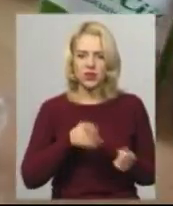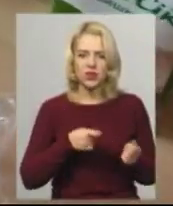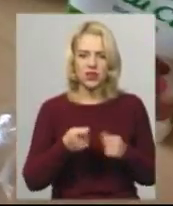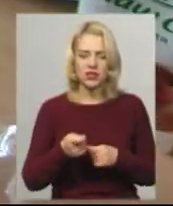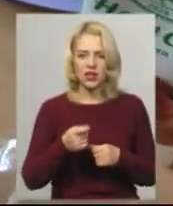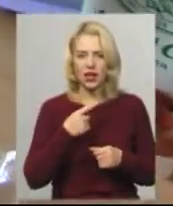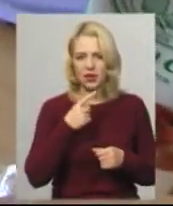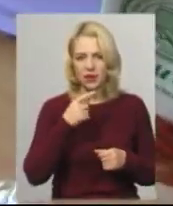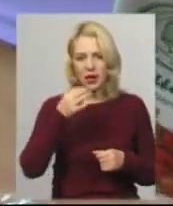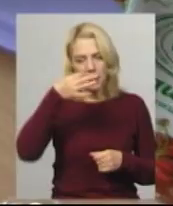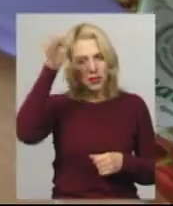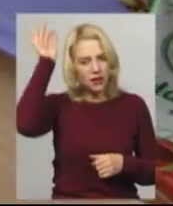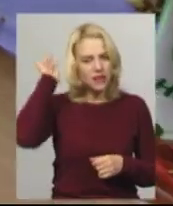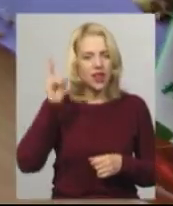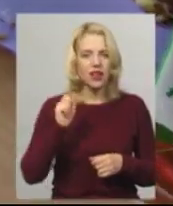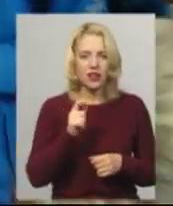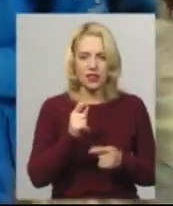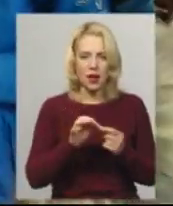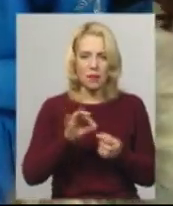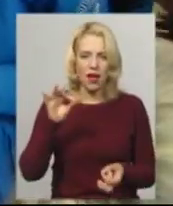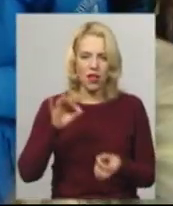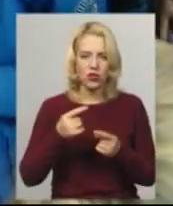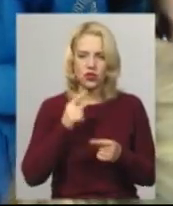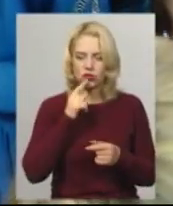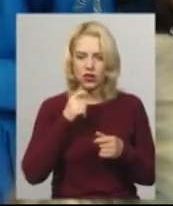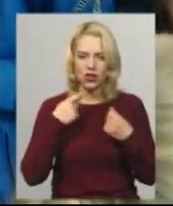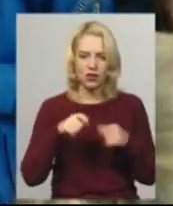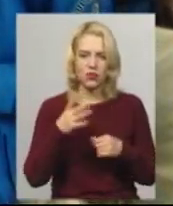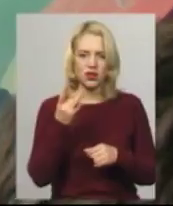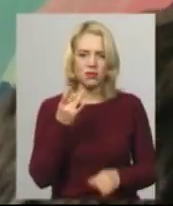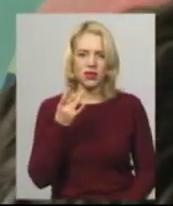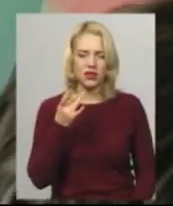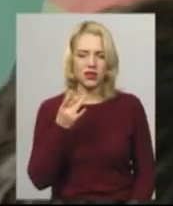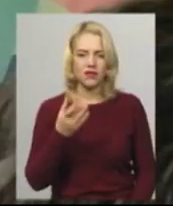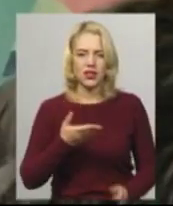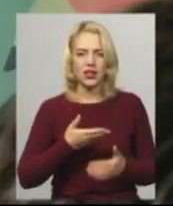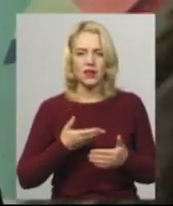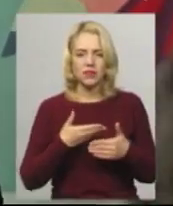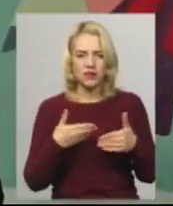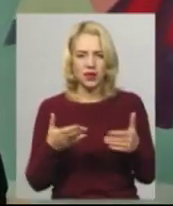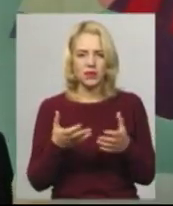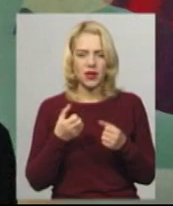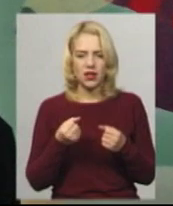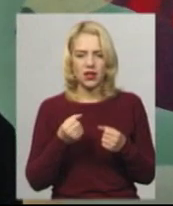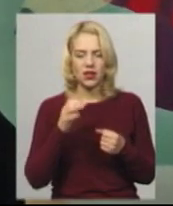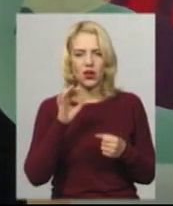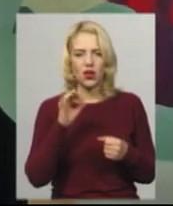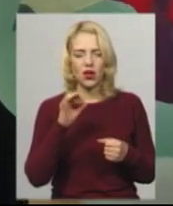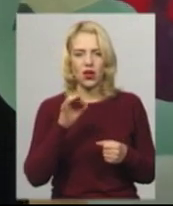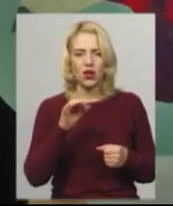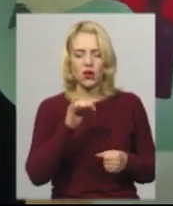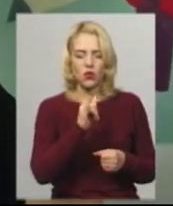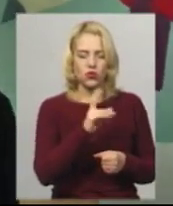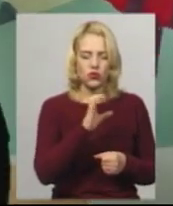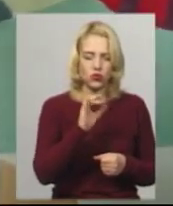півники на паличках, які виготовляла, каже, разом із мамою. Цукерки продає по 5 гривень. Ми брали оцет і цукор,